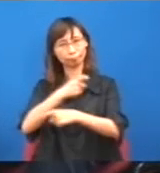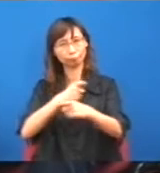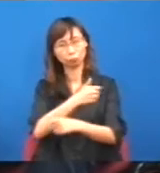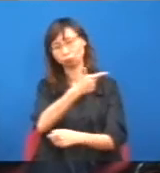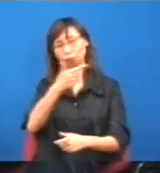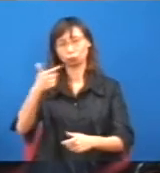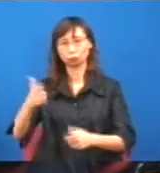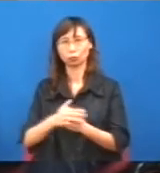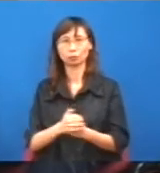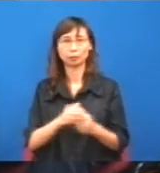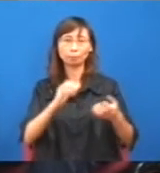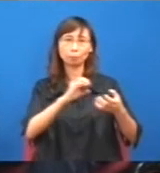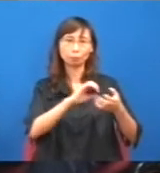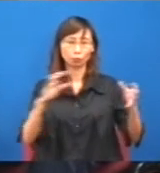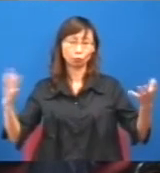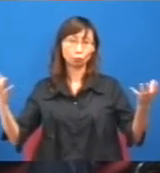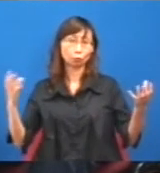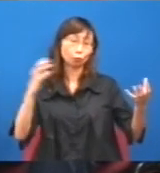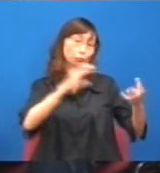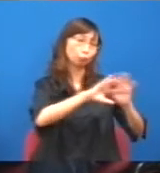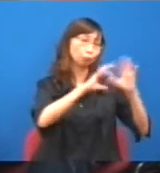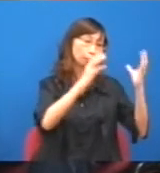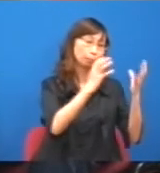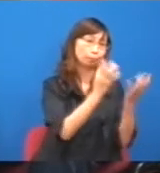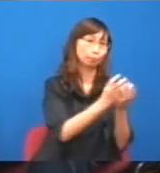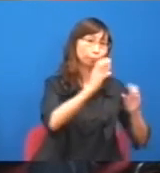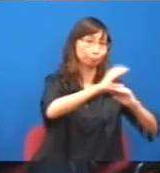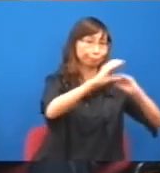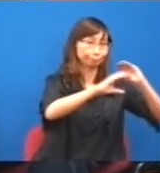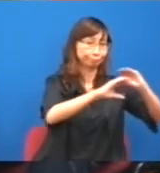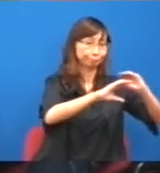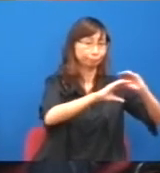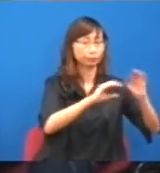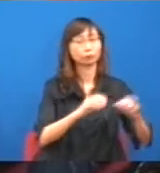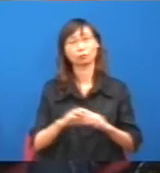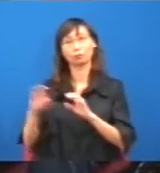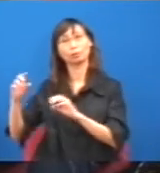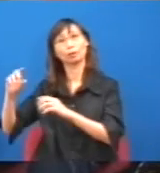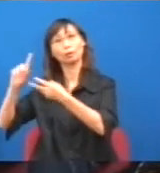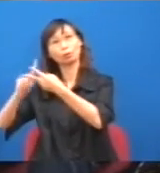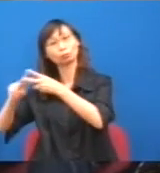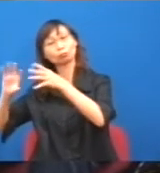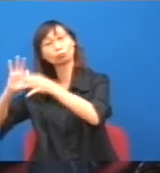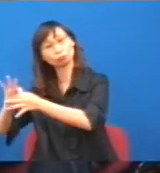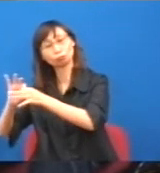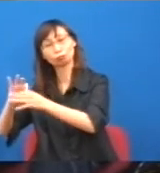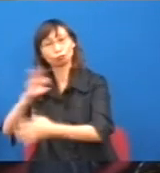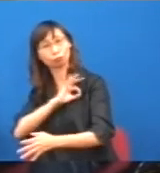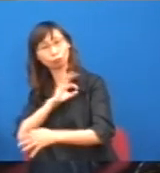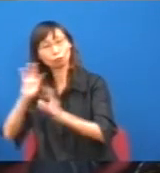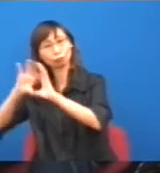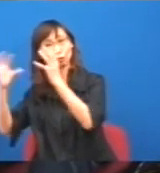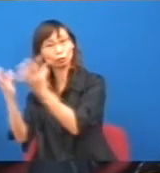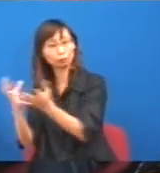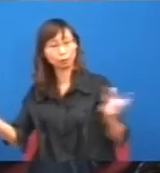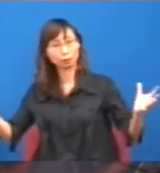民建聯合工聯會一吹到天下無敵的,即是他們是這個形象工程之一的,正職就是他們